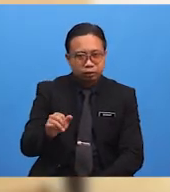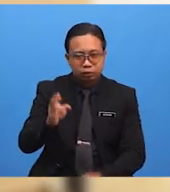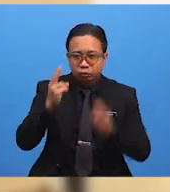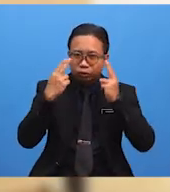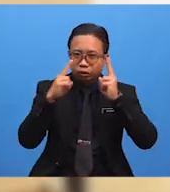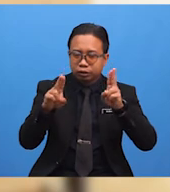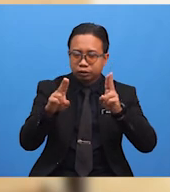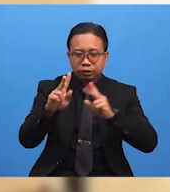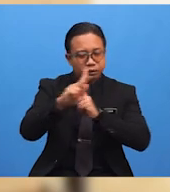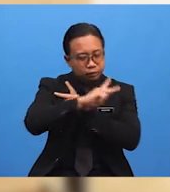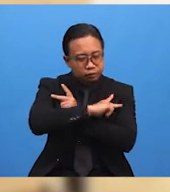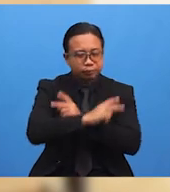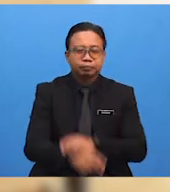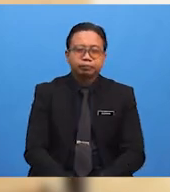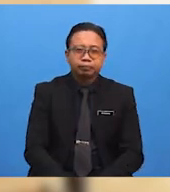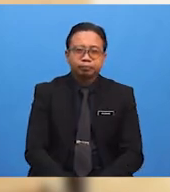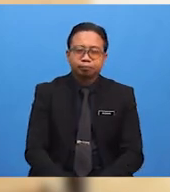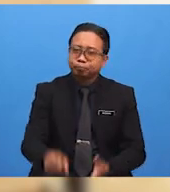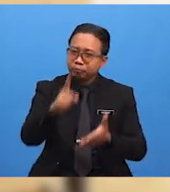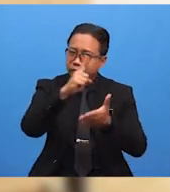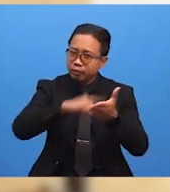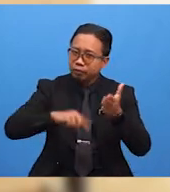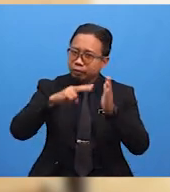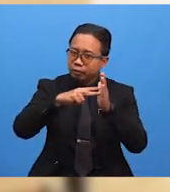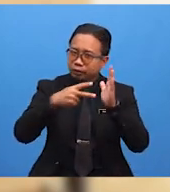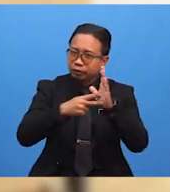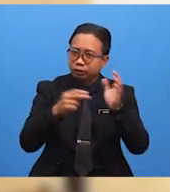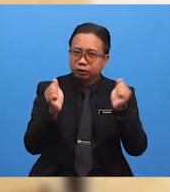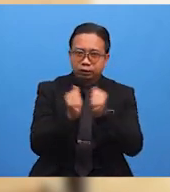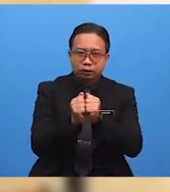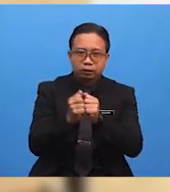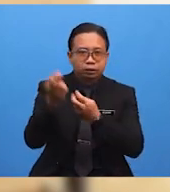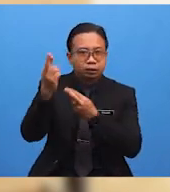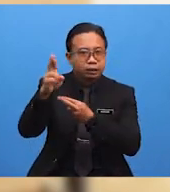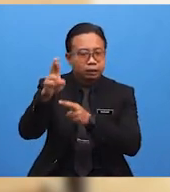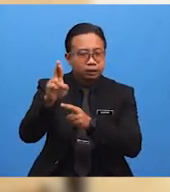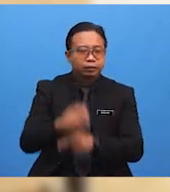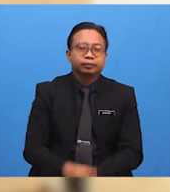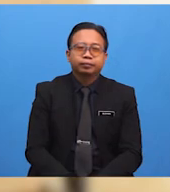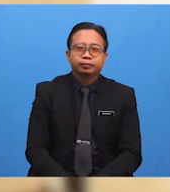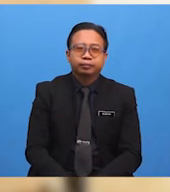kasihi Apakah yang dimaksudkan dengan Rehlah?